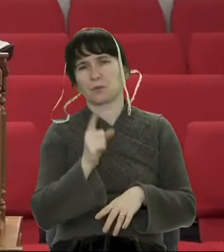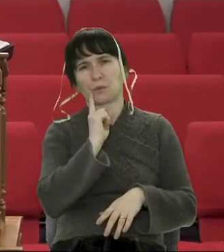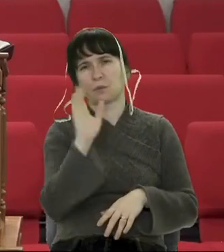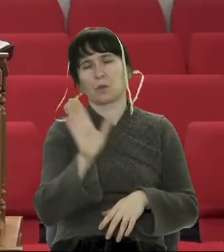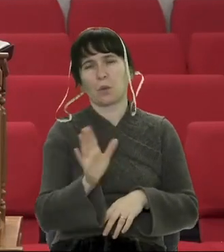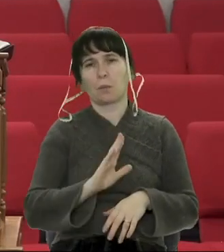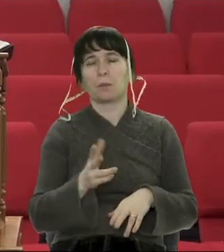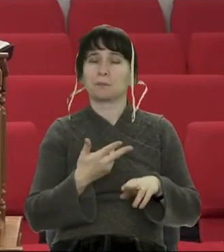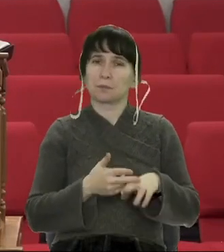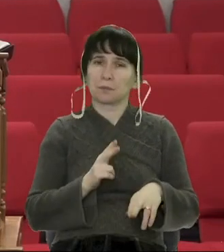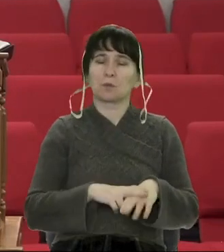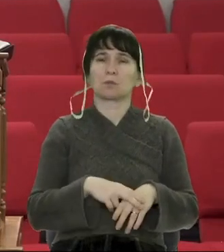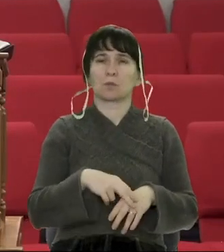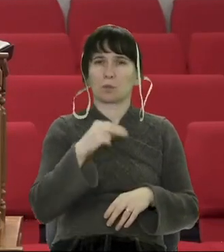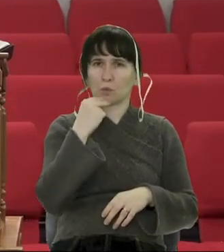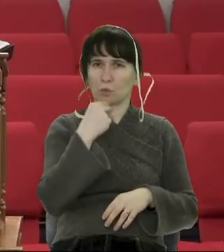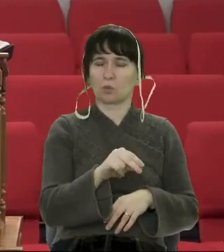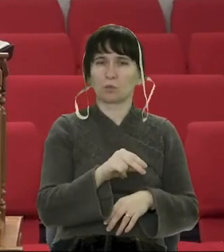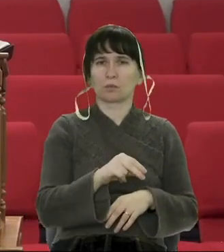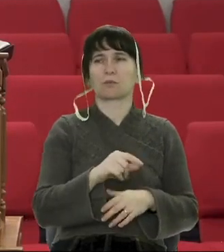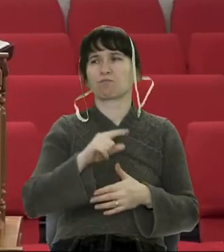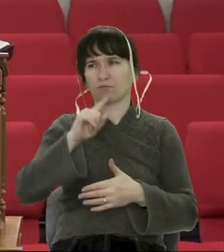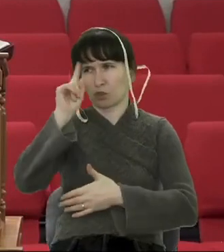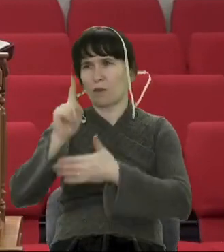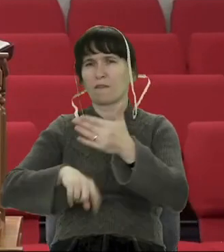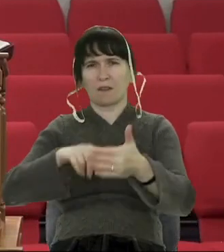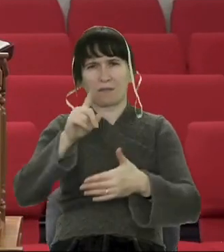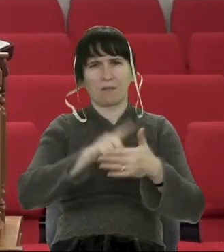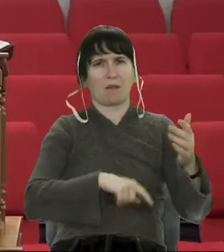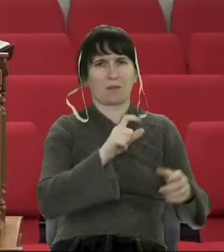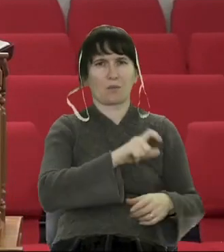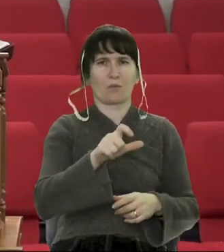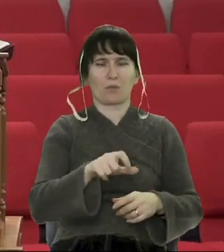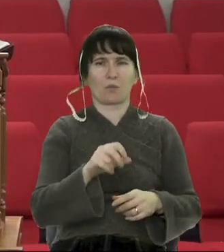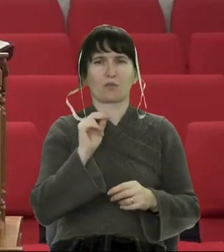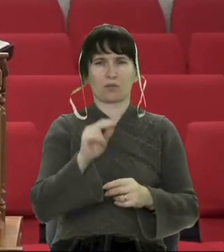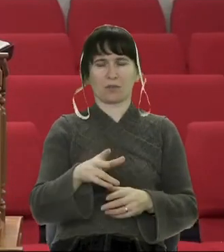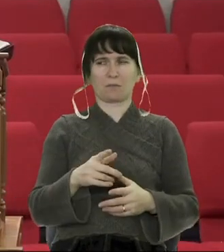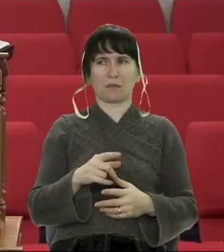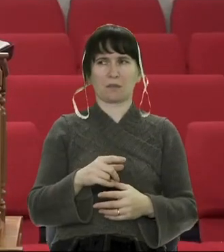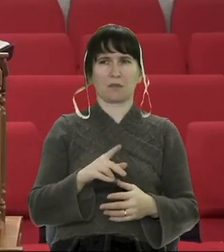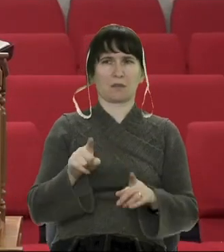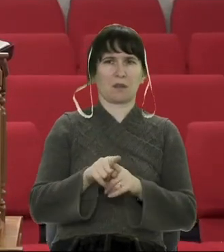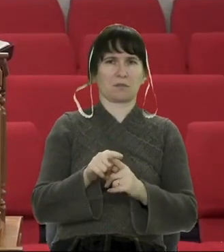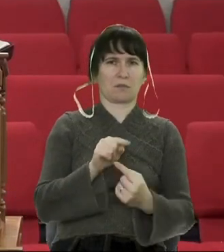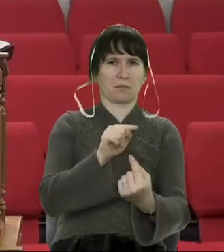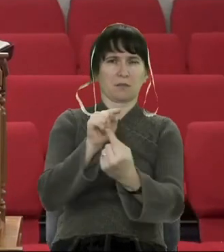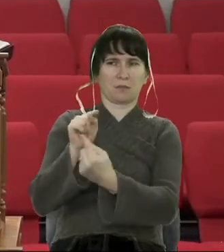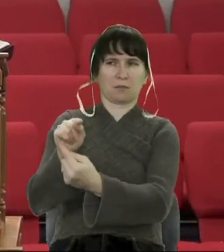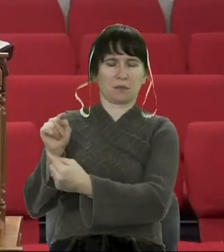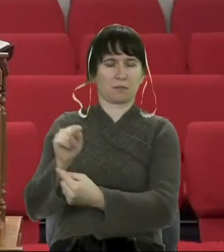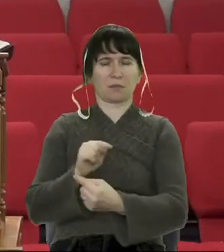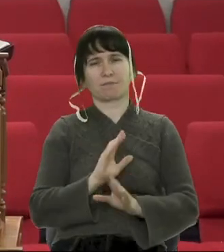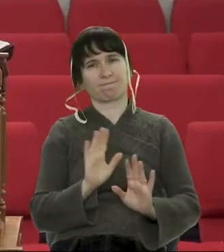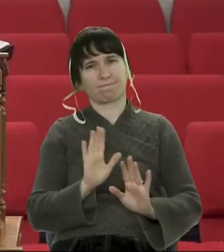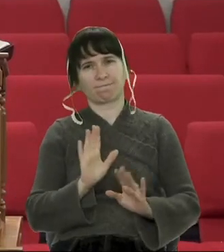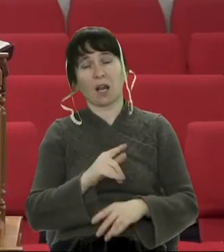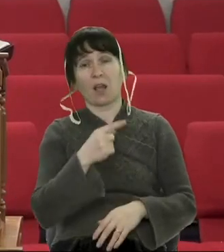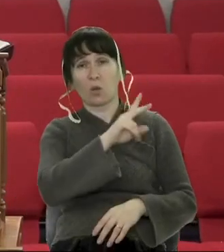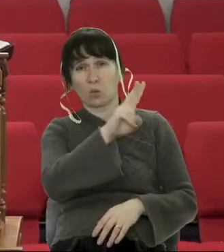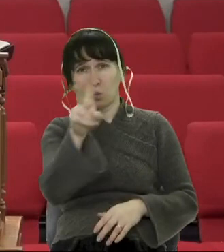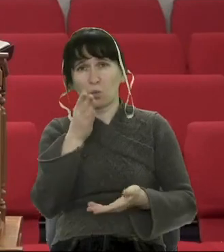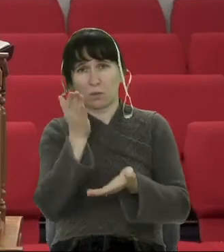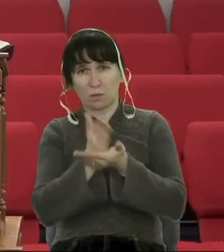насторожено до всіх. Якщо є отака просто біль, то є Господь, який здатний допомогти,